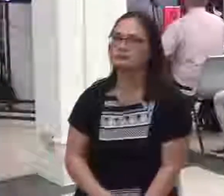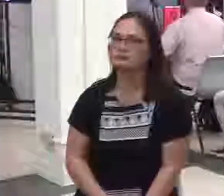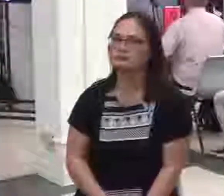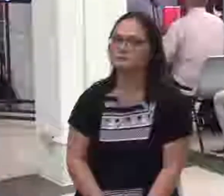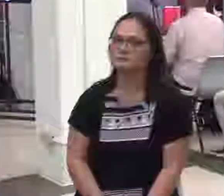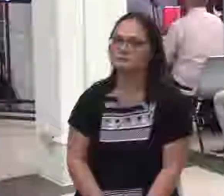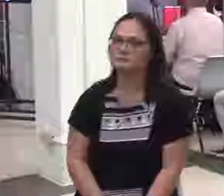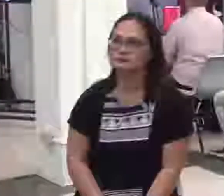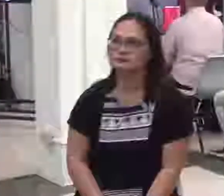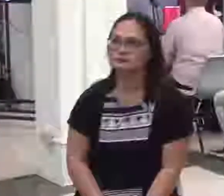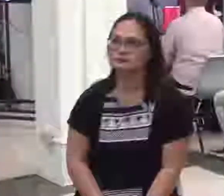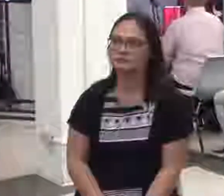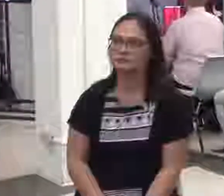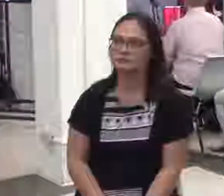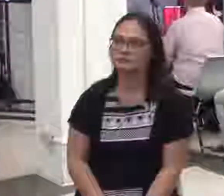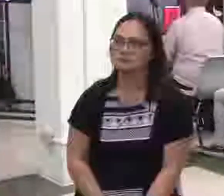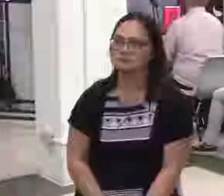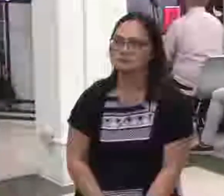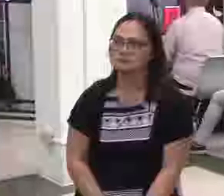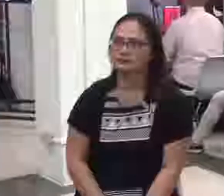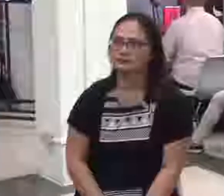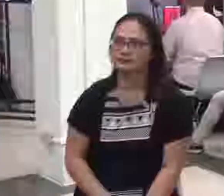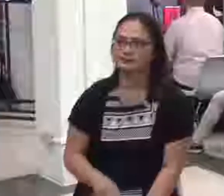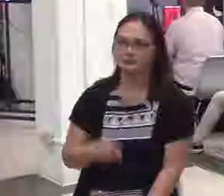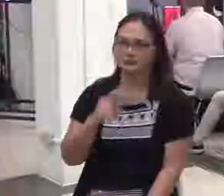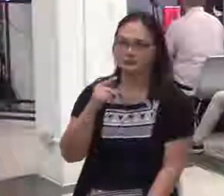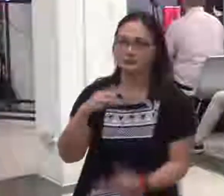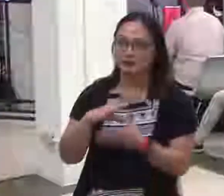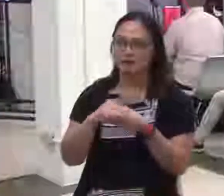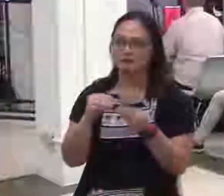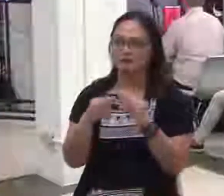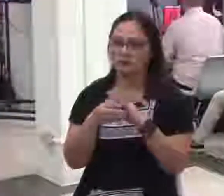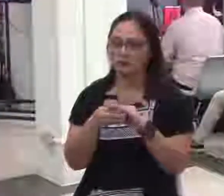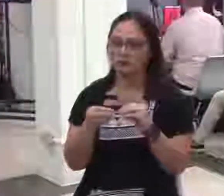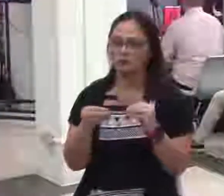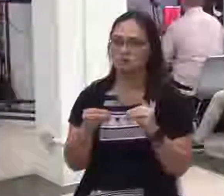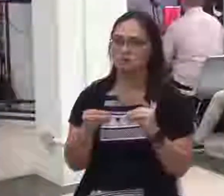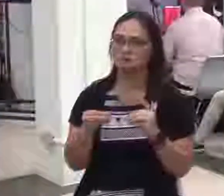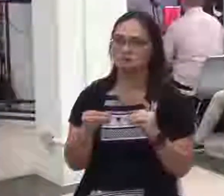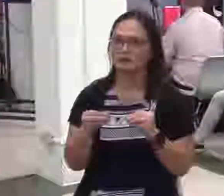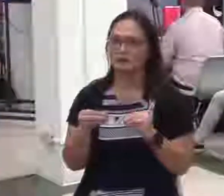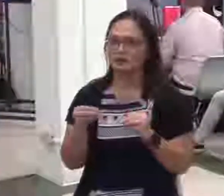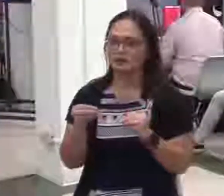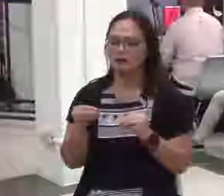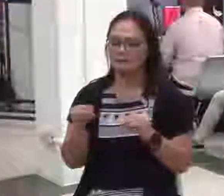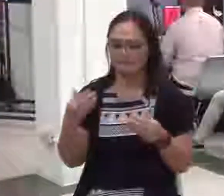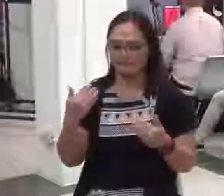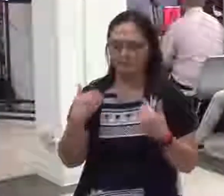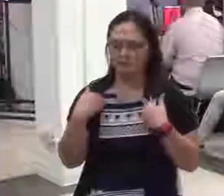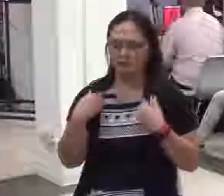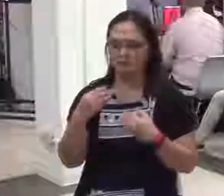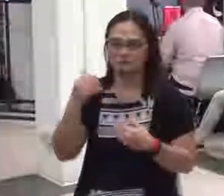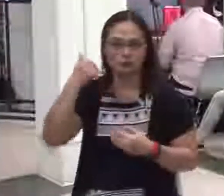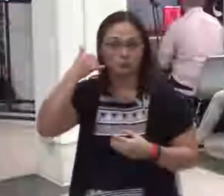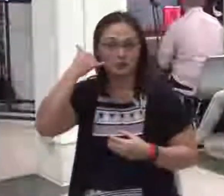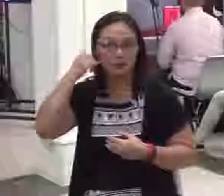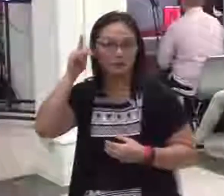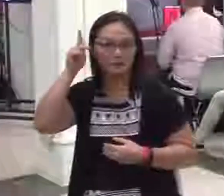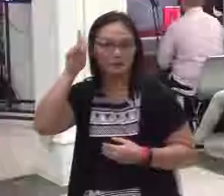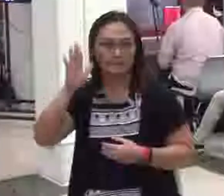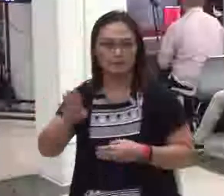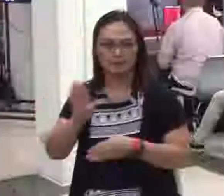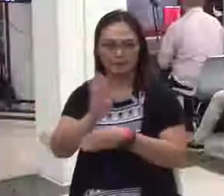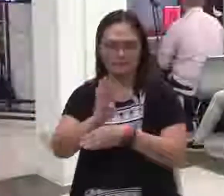o bakit ako businessman naman o akala mo mayaman pero maraming utang yan baka utangan ka mabuti kung